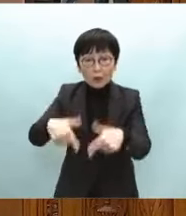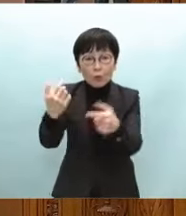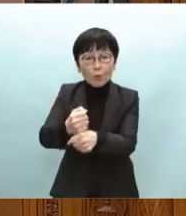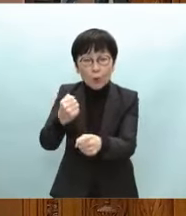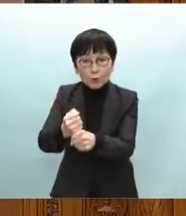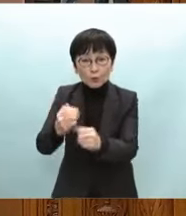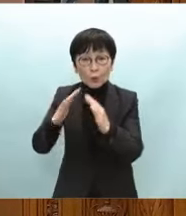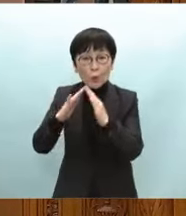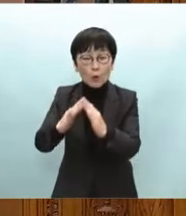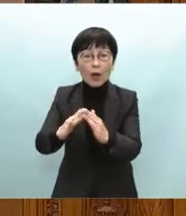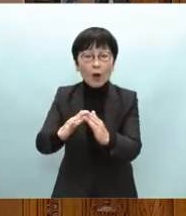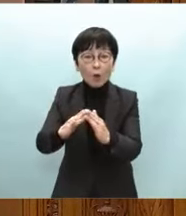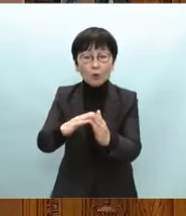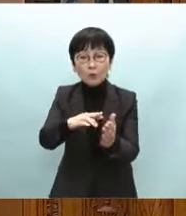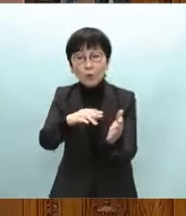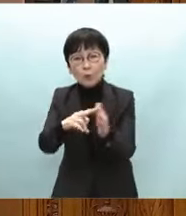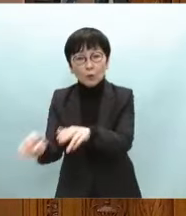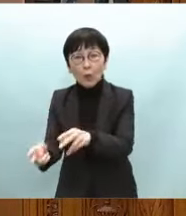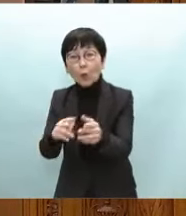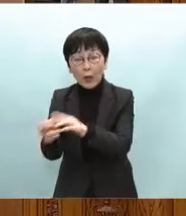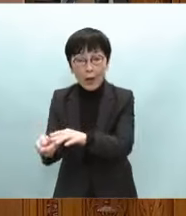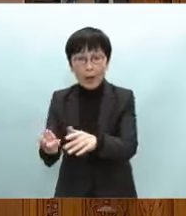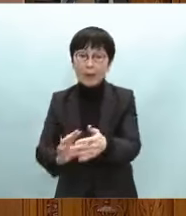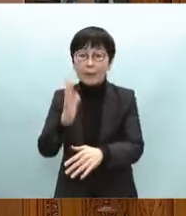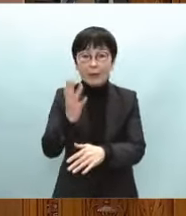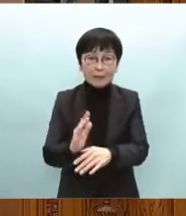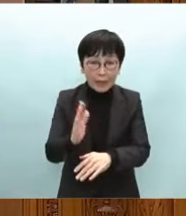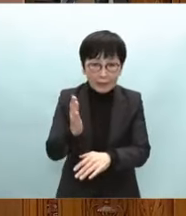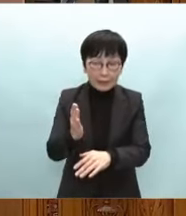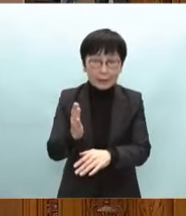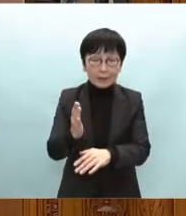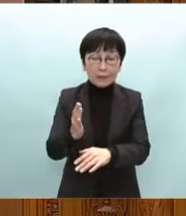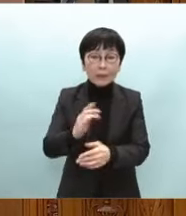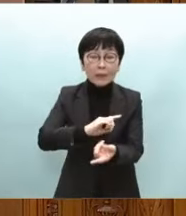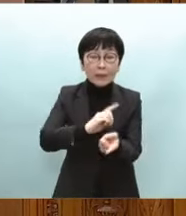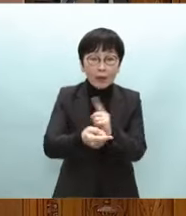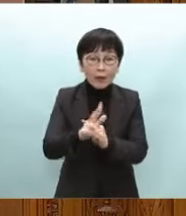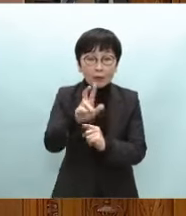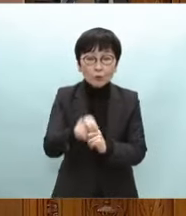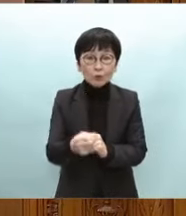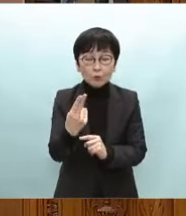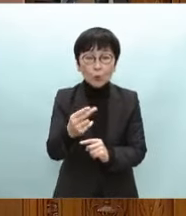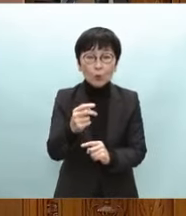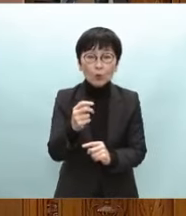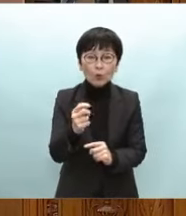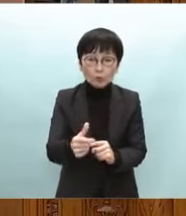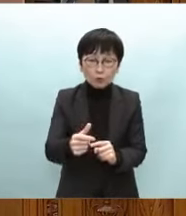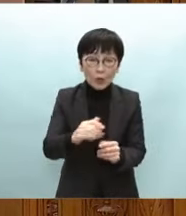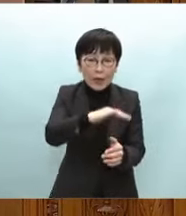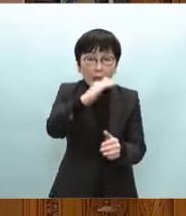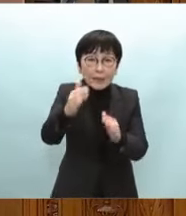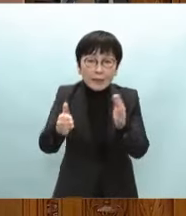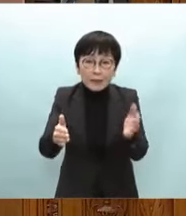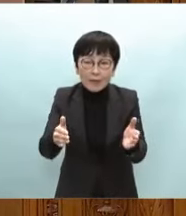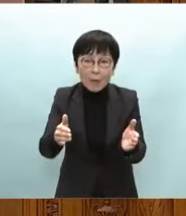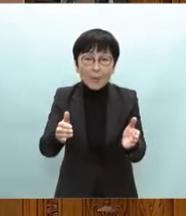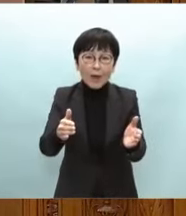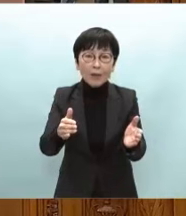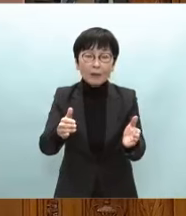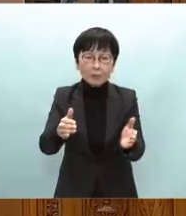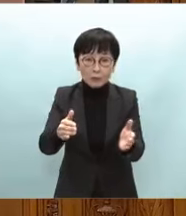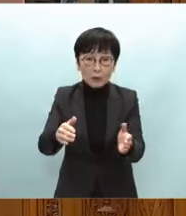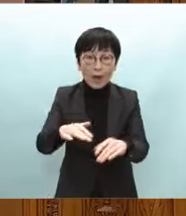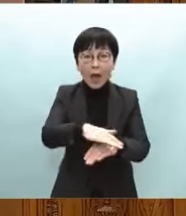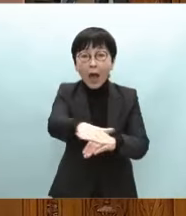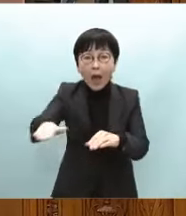家屋群の倒壊や火災代替ルートが少ない山勝な半島の先という特性